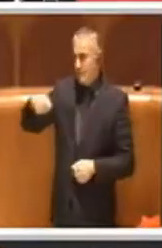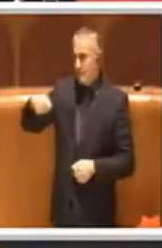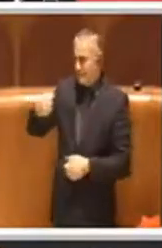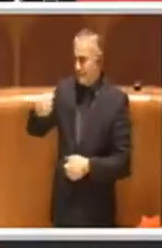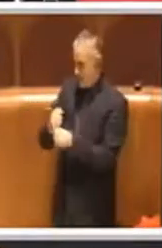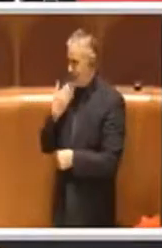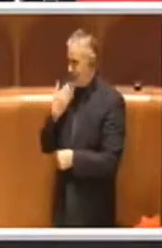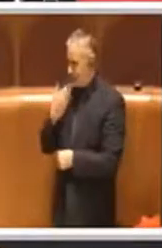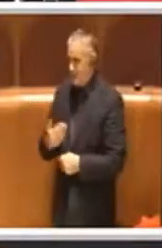grazie consigliere